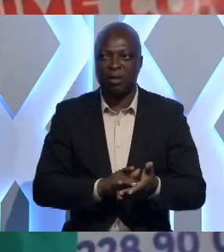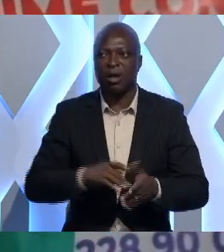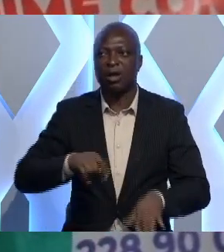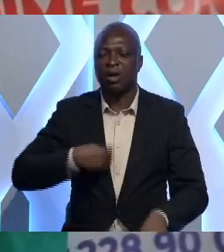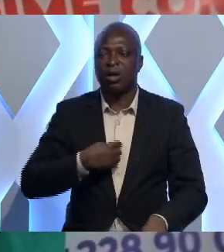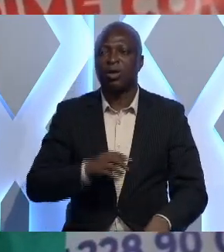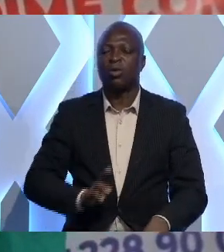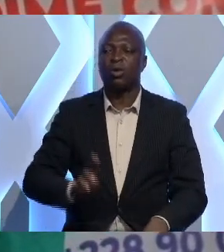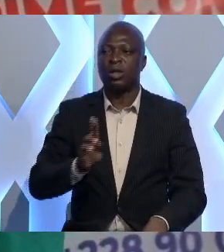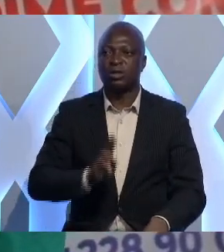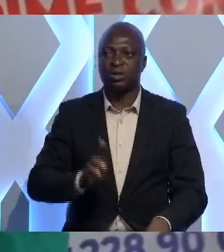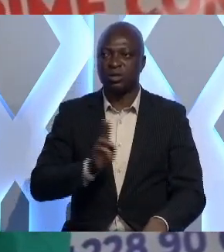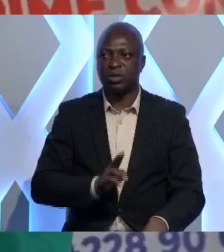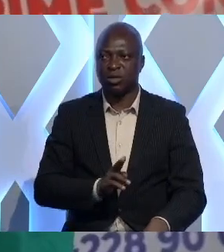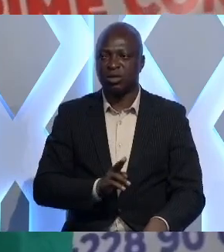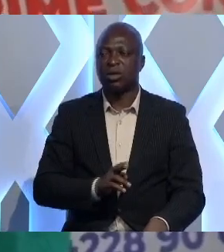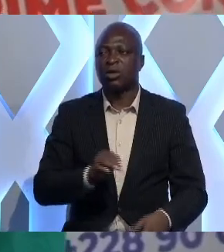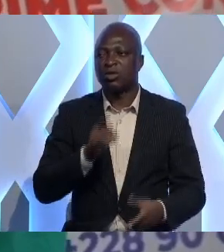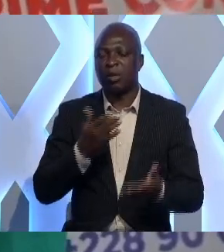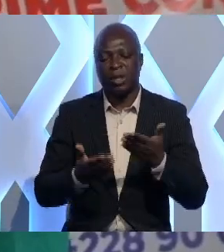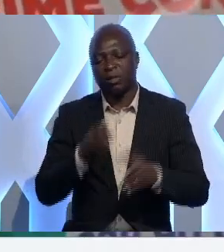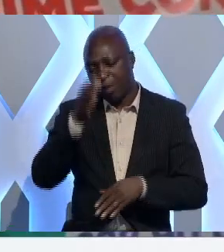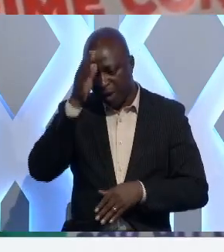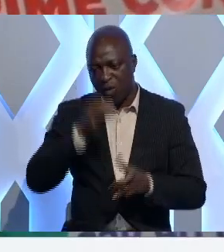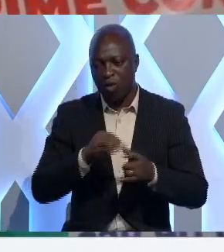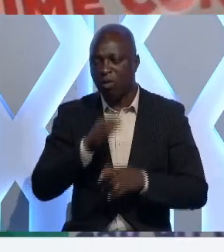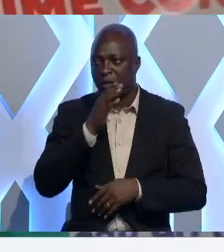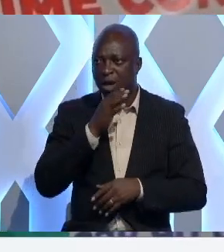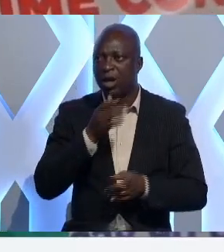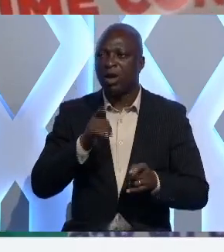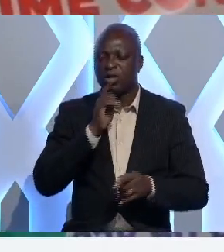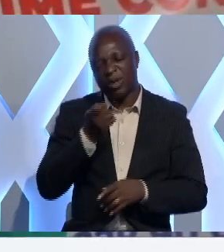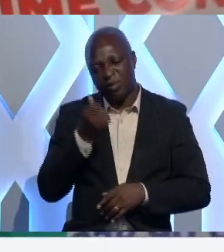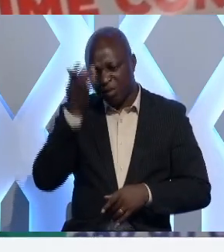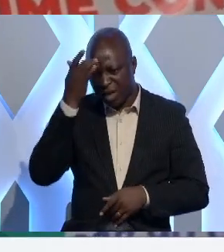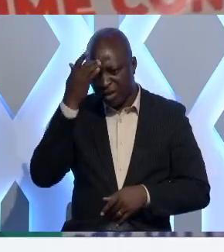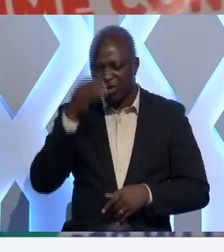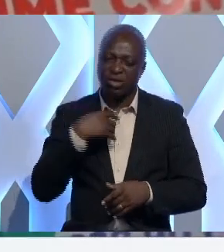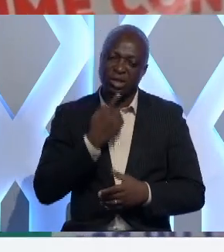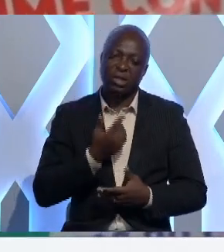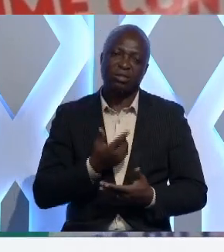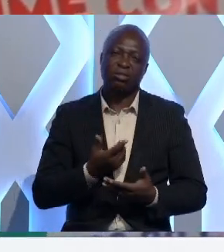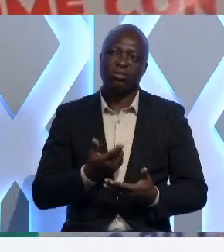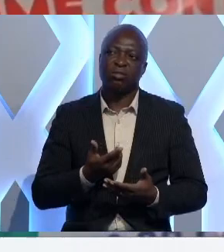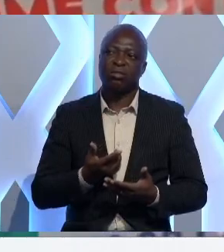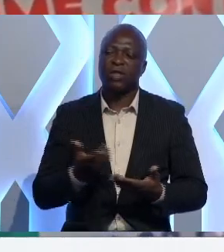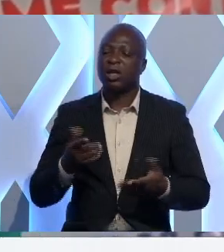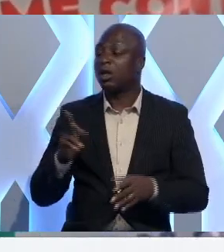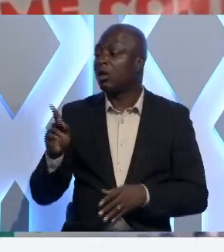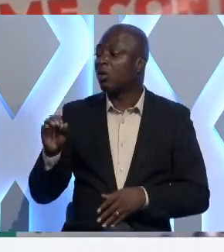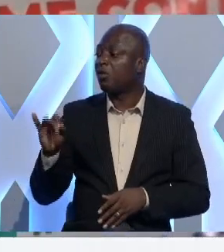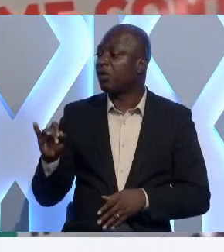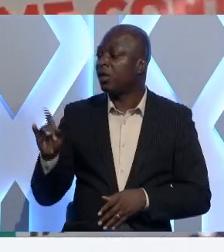utilisons chaque jour que ce soit maman ou papa enfant. Lorsqu'on est un peu malade on se dit et Kofi